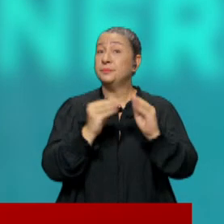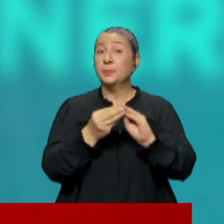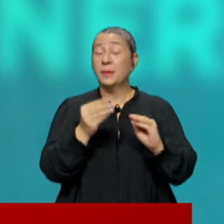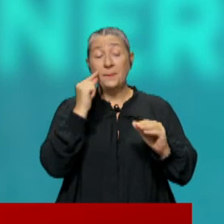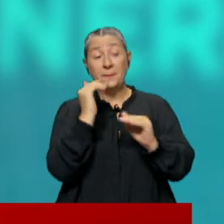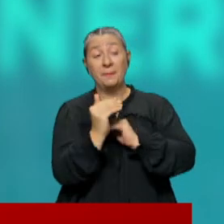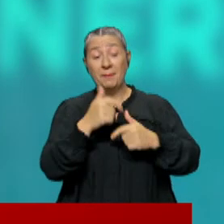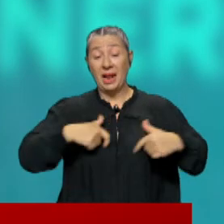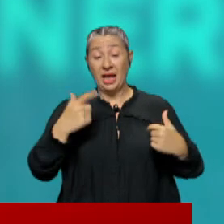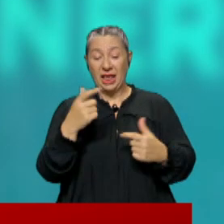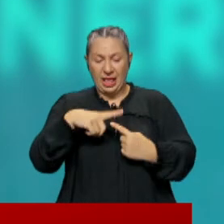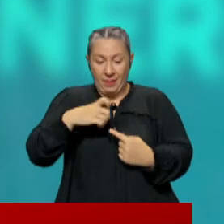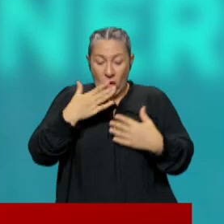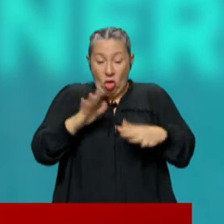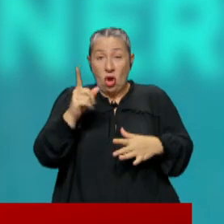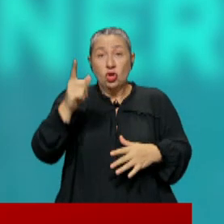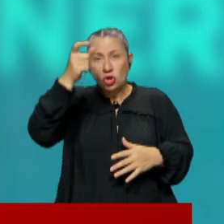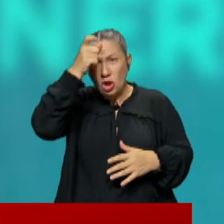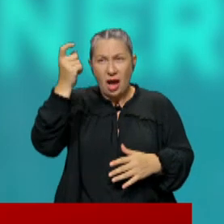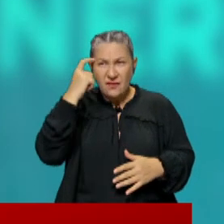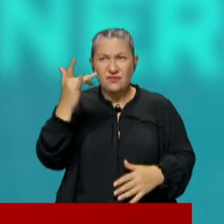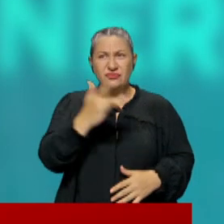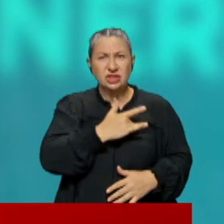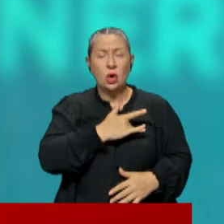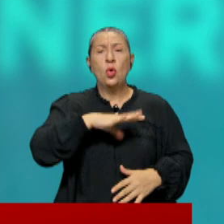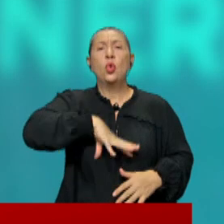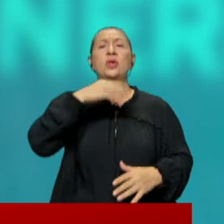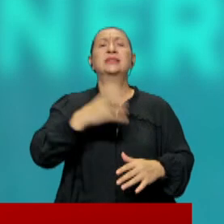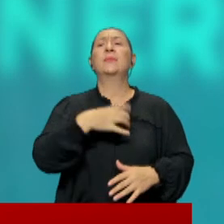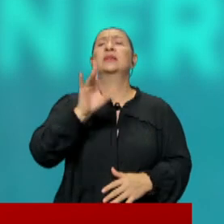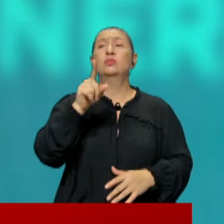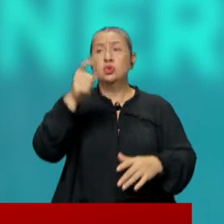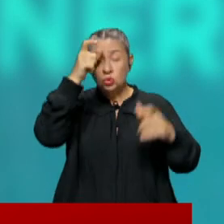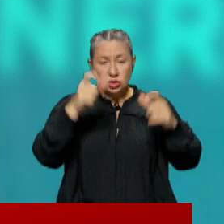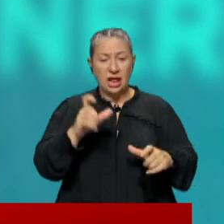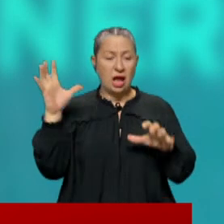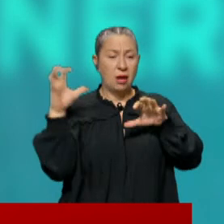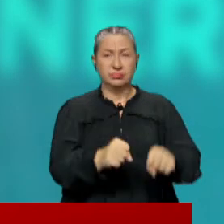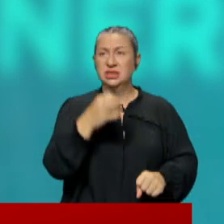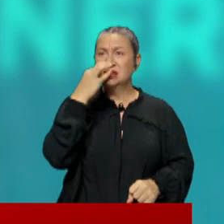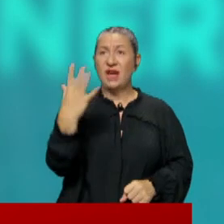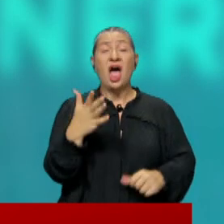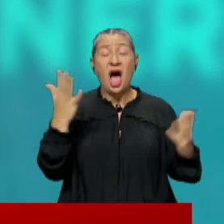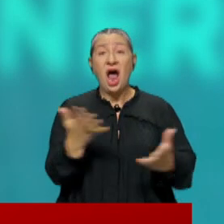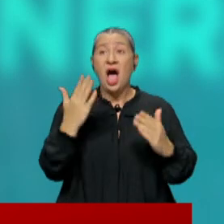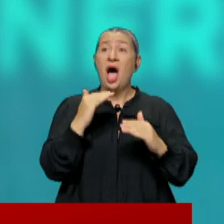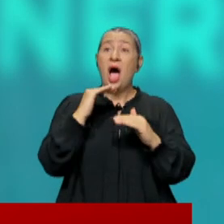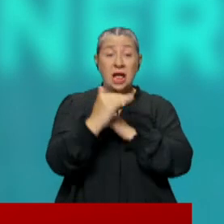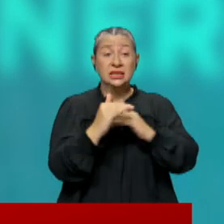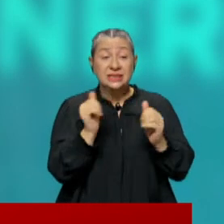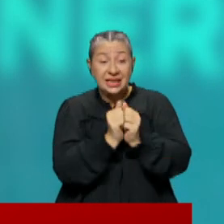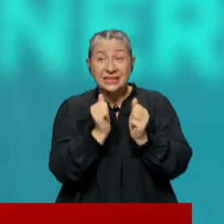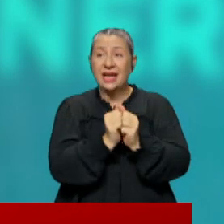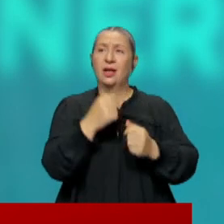milli kimliğinin olmaması. Türk aklı, vicdanı, ruhuna sahip değilsin. Bu ülkeyi işgal ettirdin. Hala halkın yanında